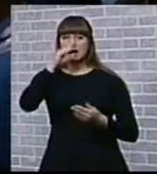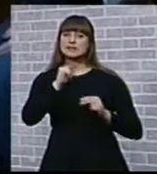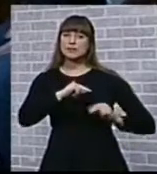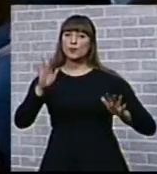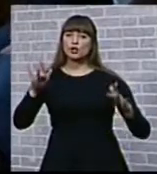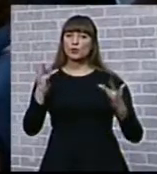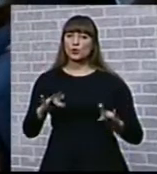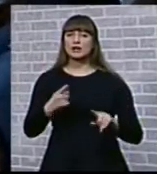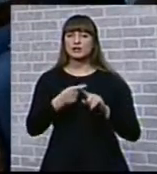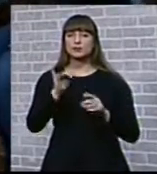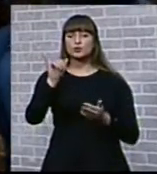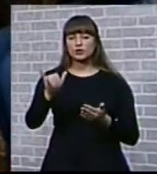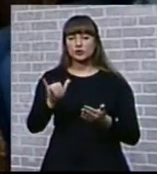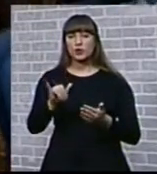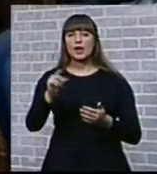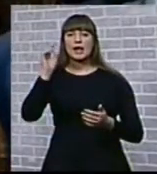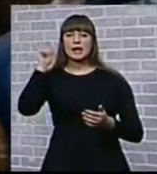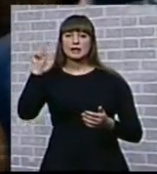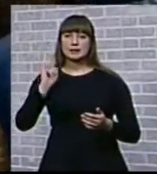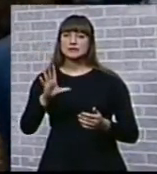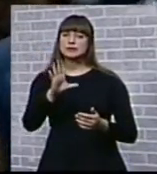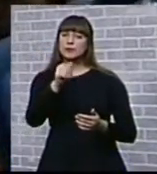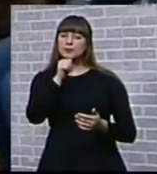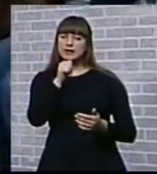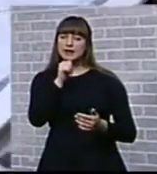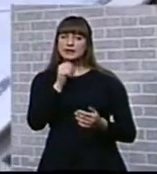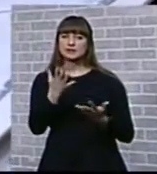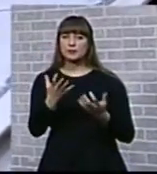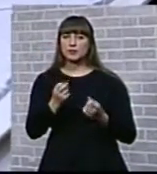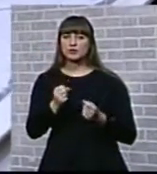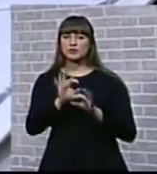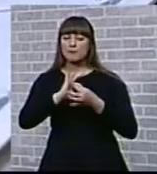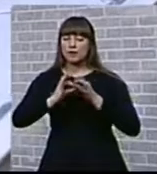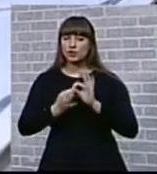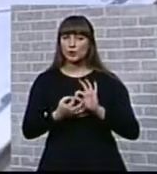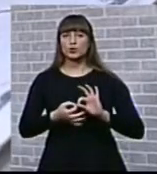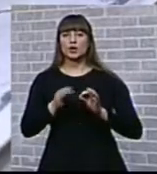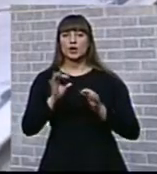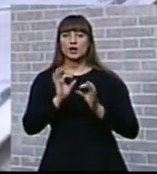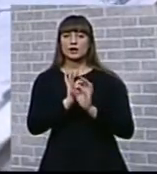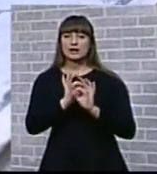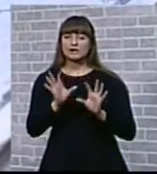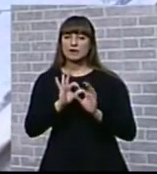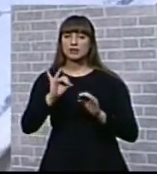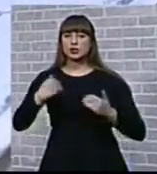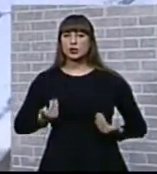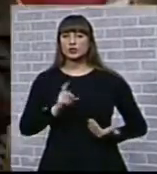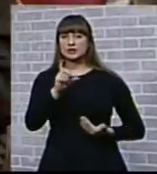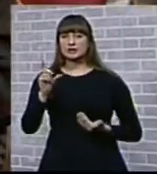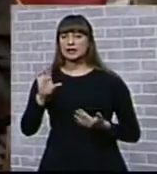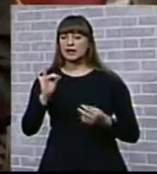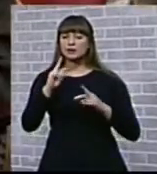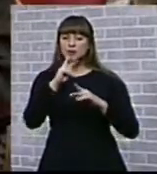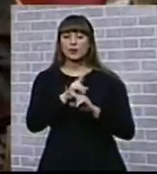бухгалтером, и именно у него немцы пытались получить подробную информацию о жителях. Он указывал на поддельные документы, и подвоха никто не